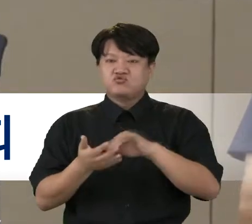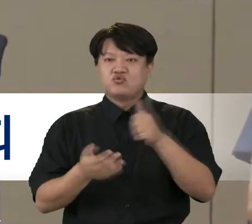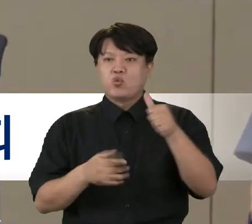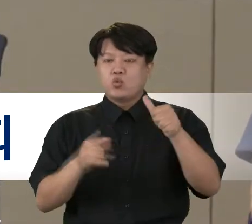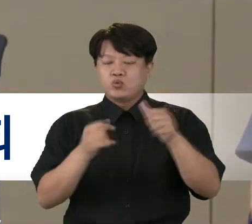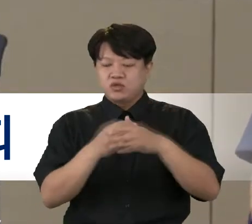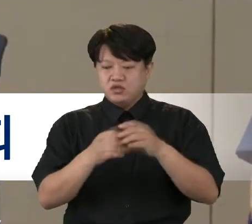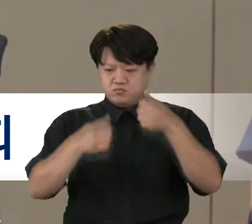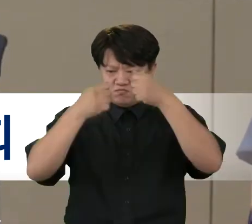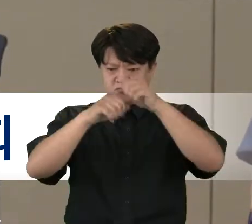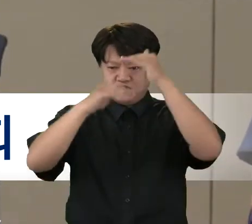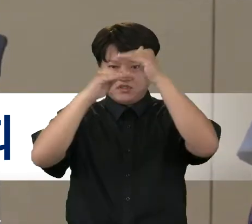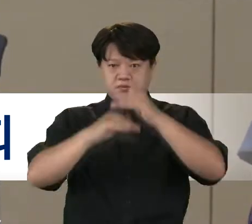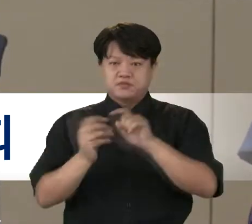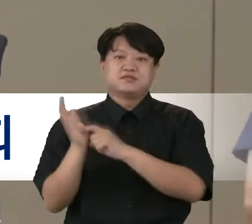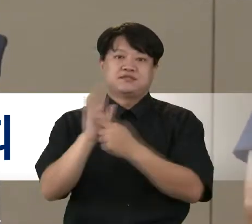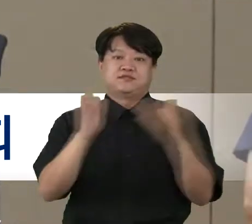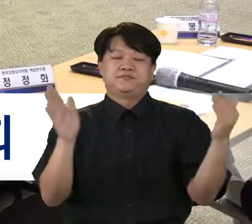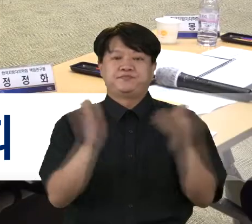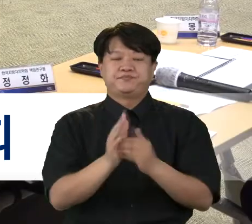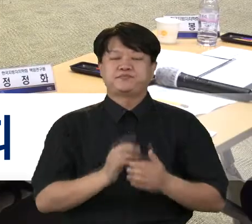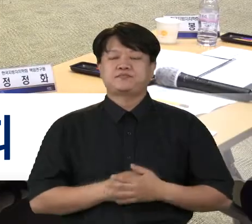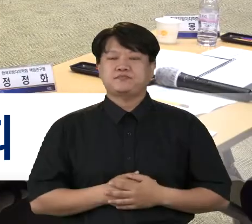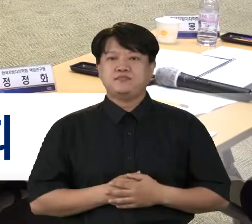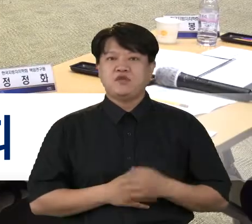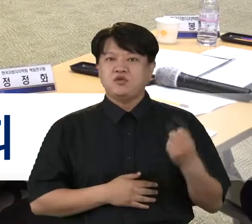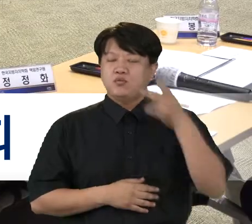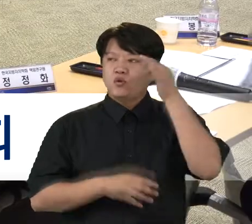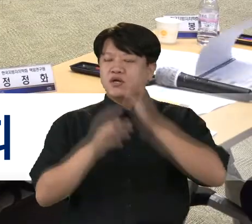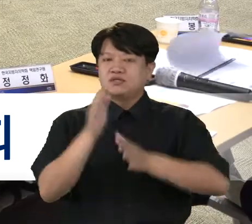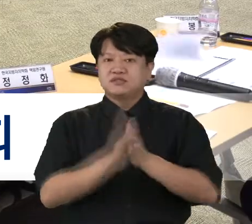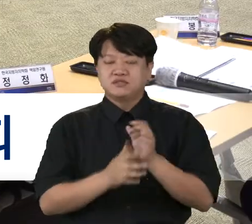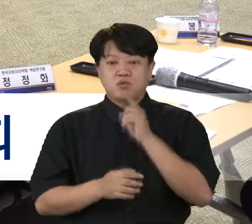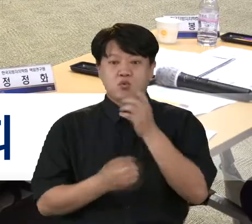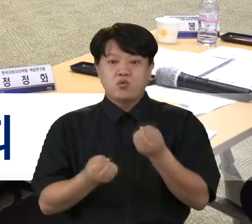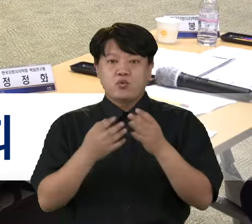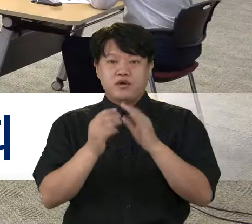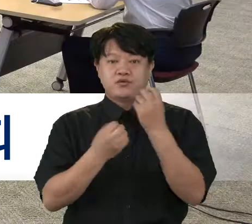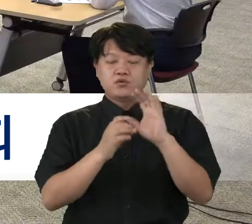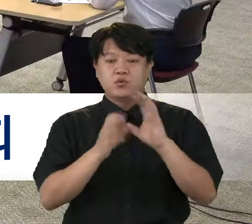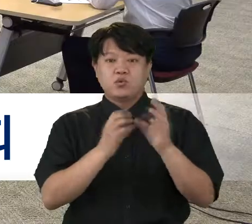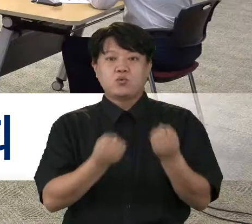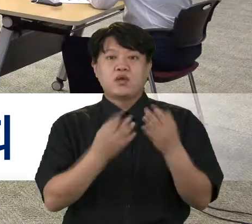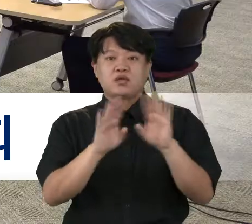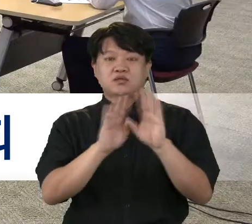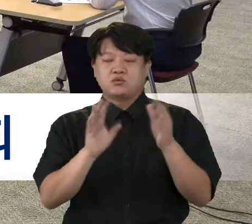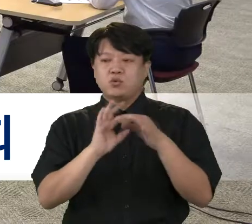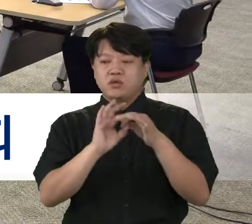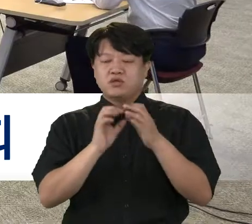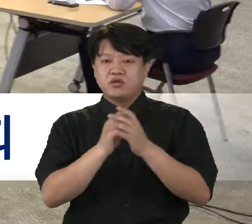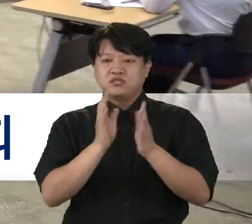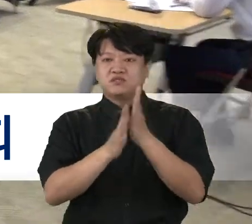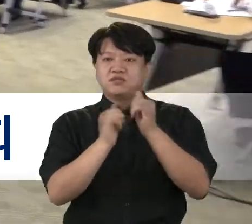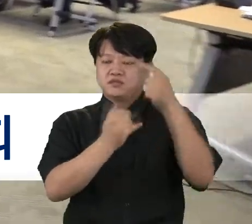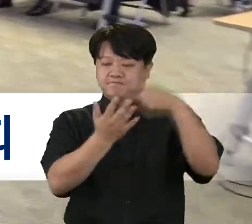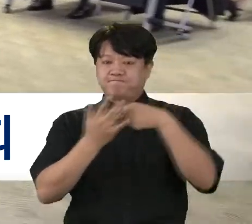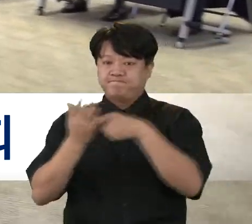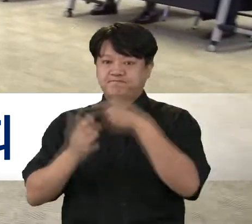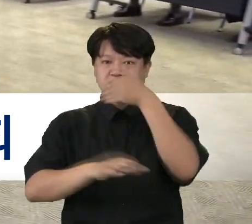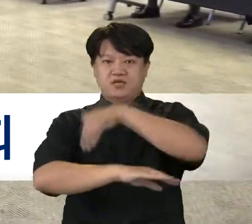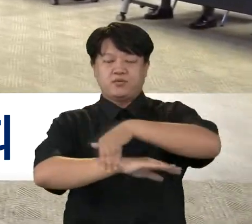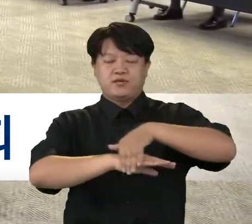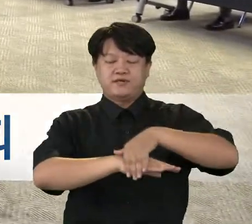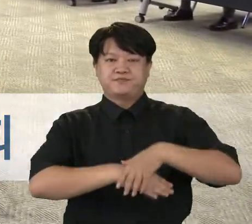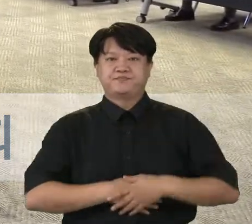51개 세부사업과제를 제시했습니다. 또 포항시는 보고회와 토론회 등을 통해 시민들의 의견도 지속적으로